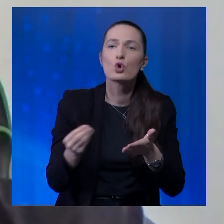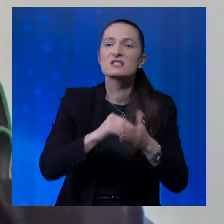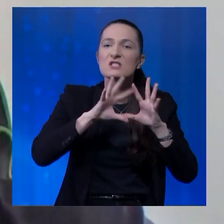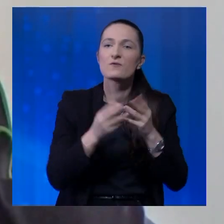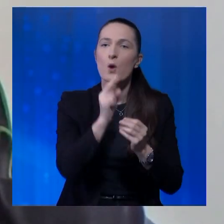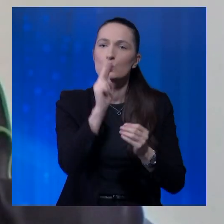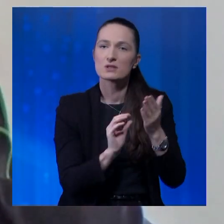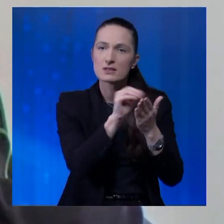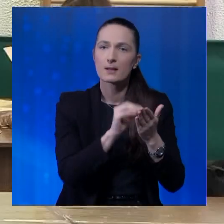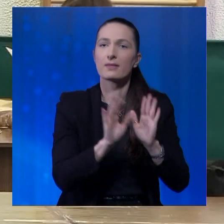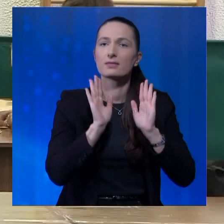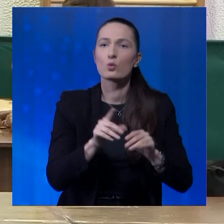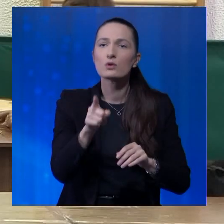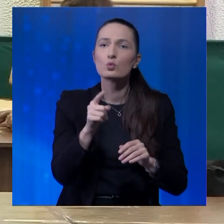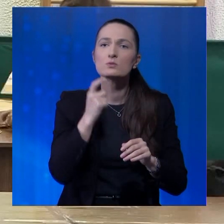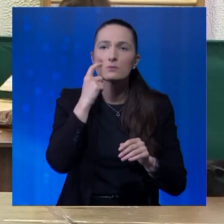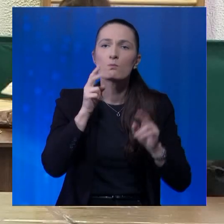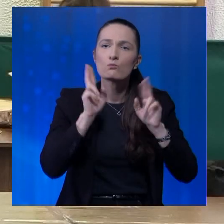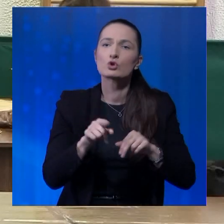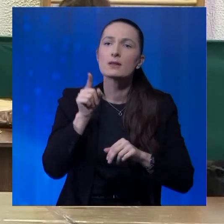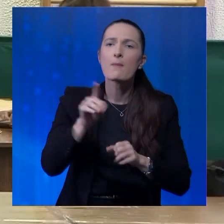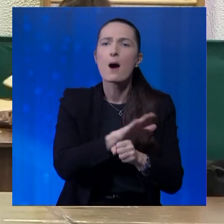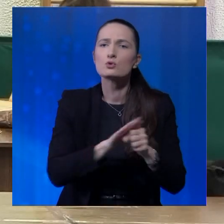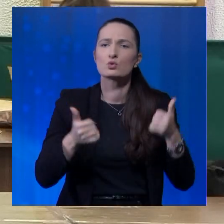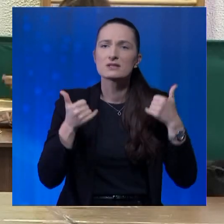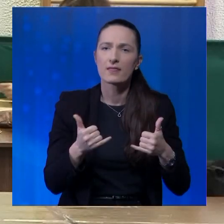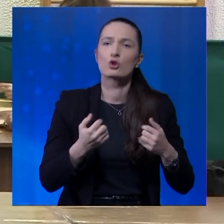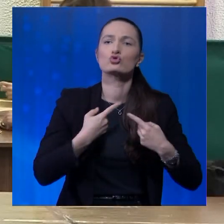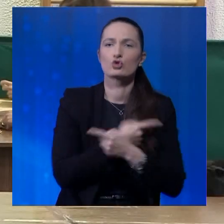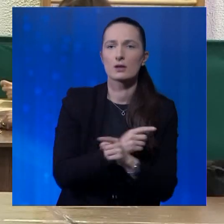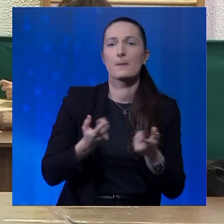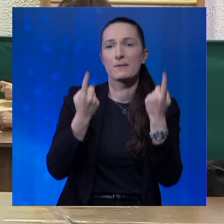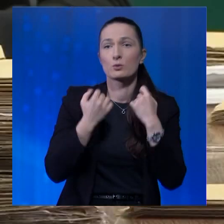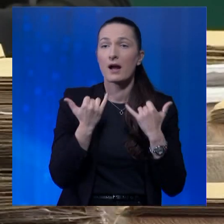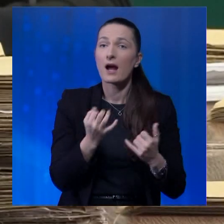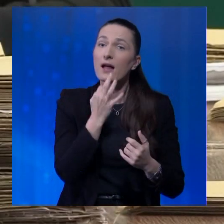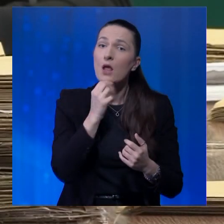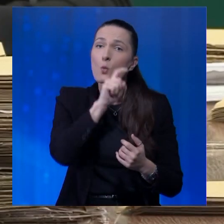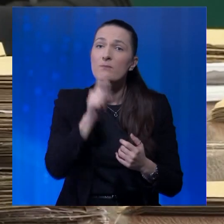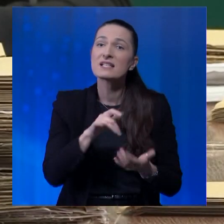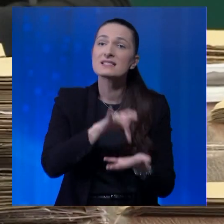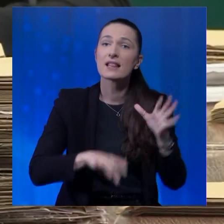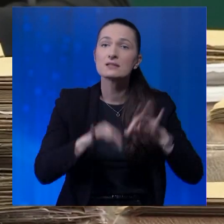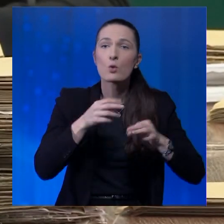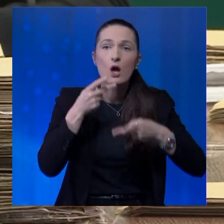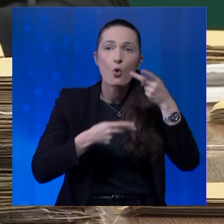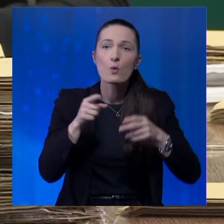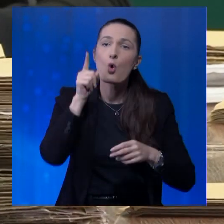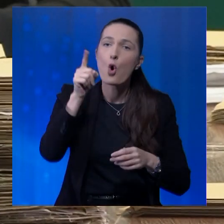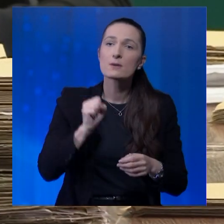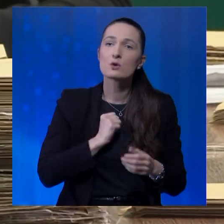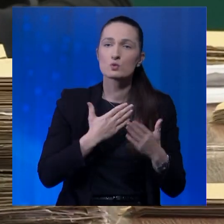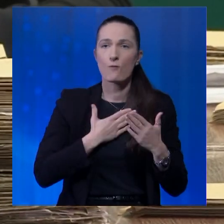sistem, tako da u tom smislu se može njima apsolutno sada žaliti. Međutim, kada u pitanju centralne izborne komisije, oni imaju svoje